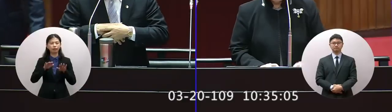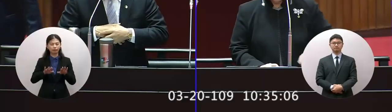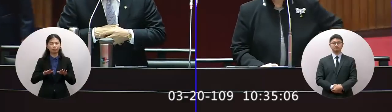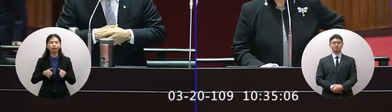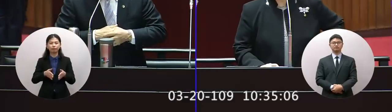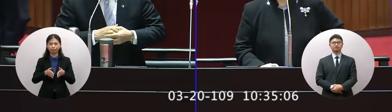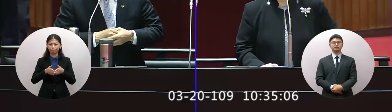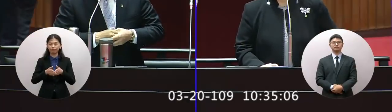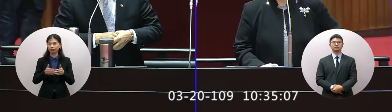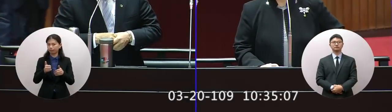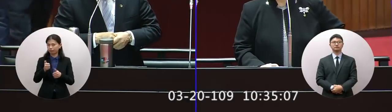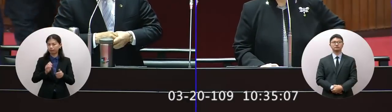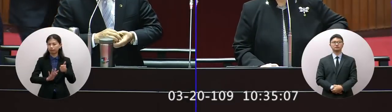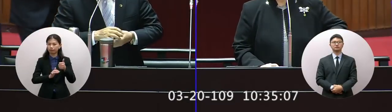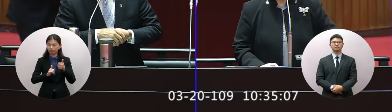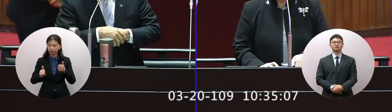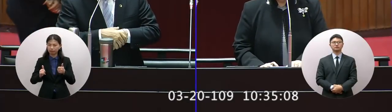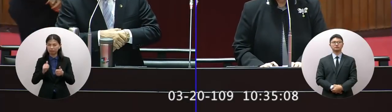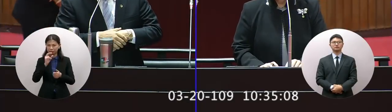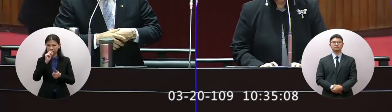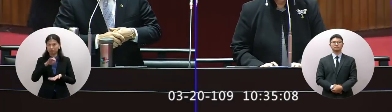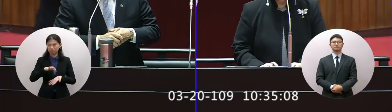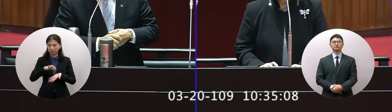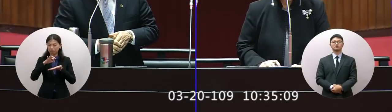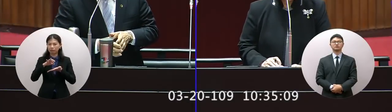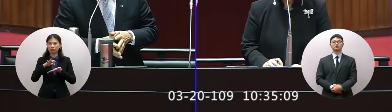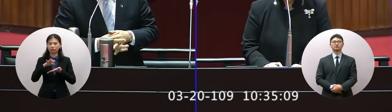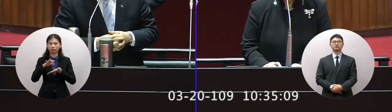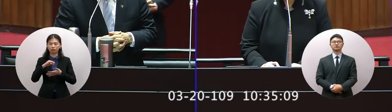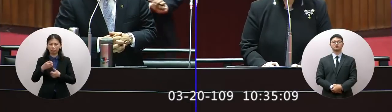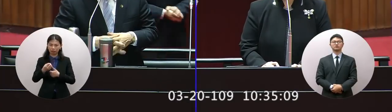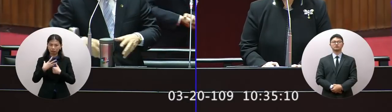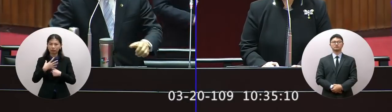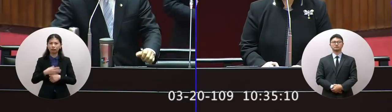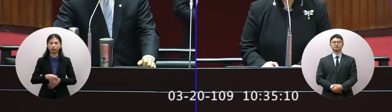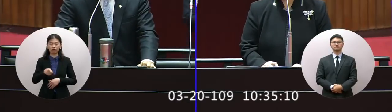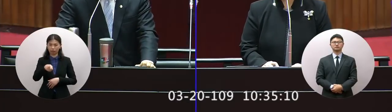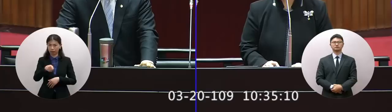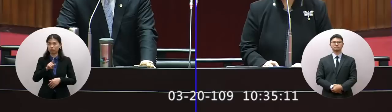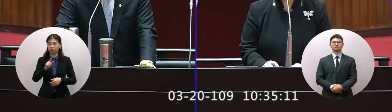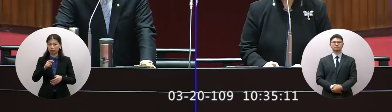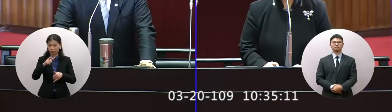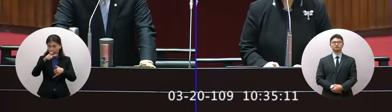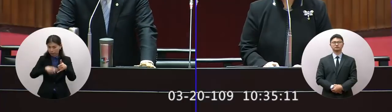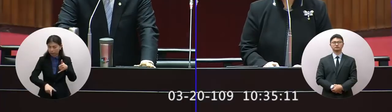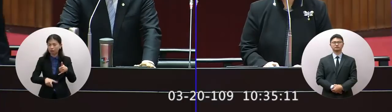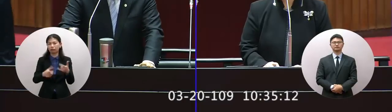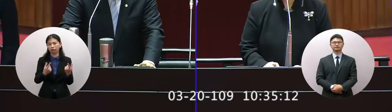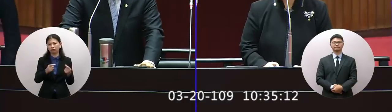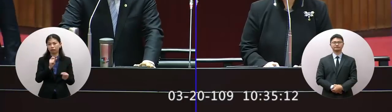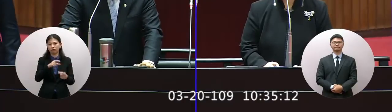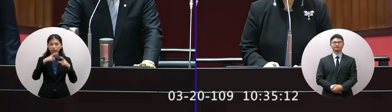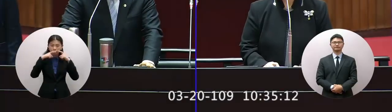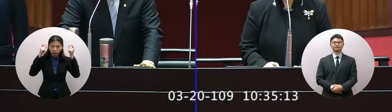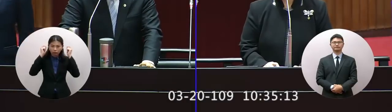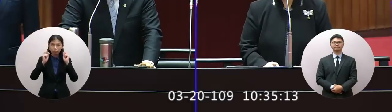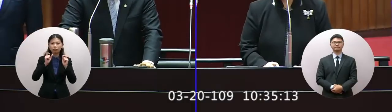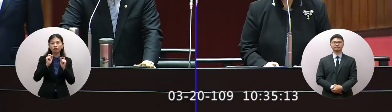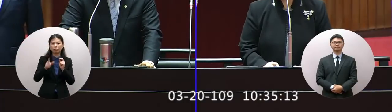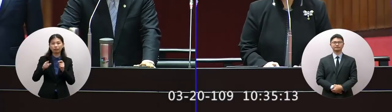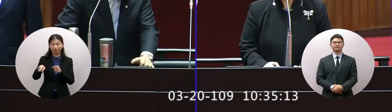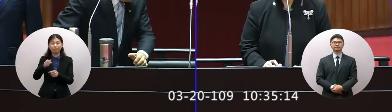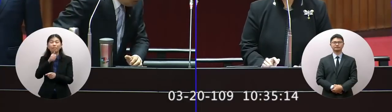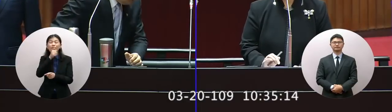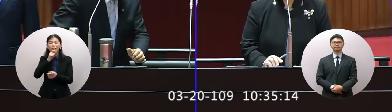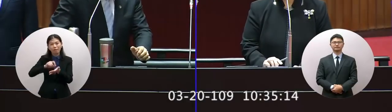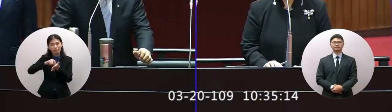感謝黃皮膚特別要用個人的管理也買口罩來給我們家義理的故